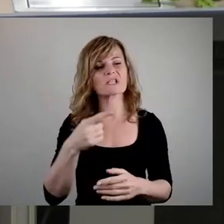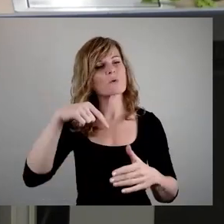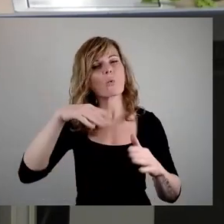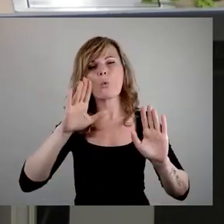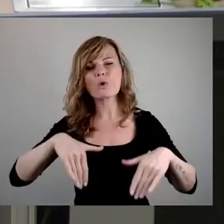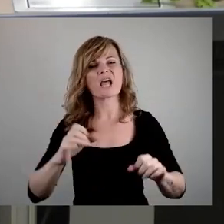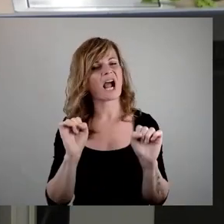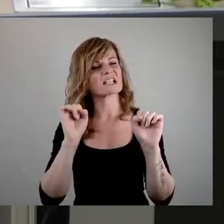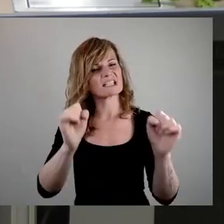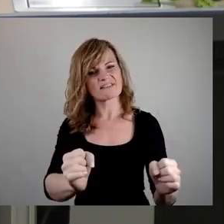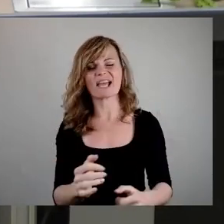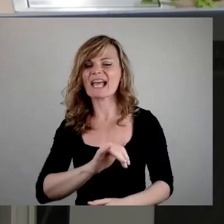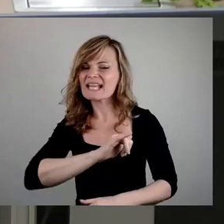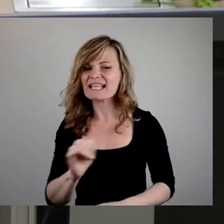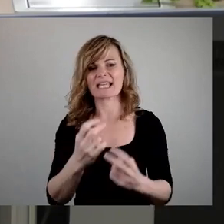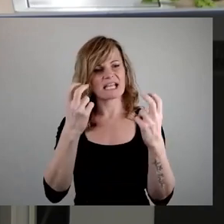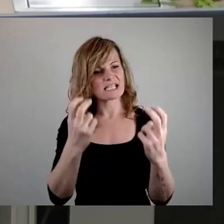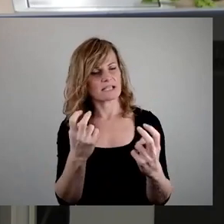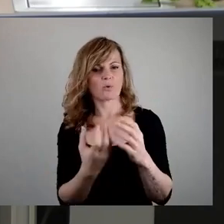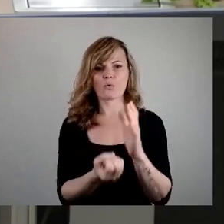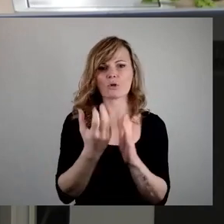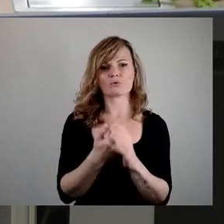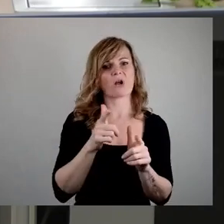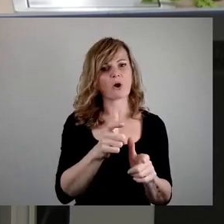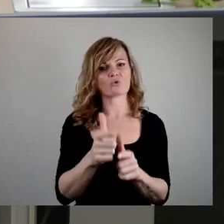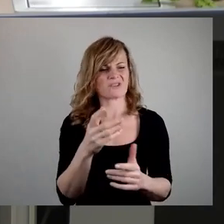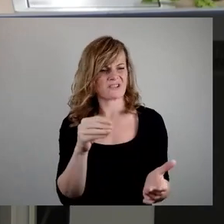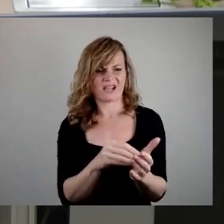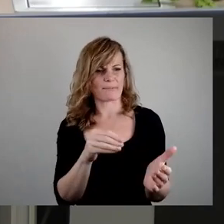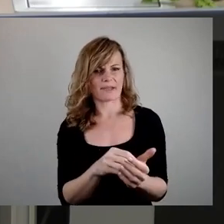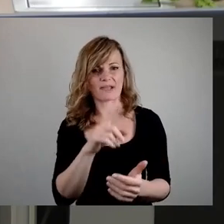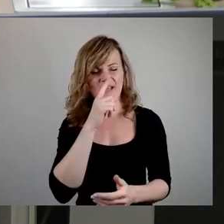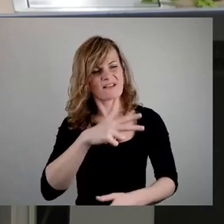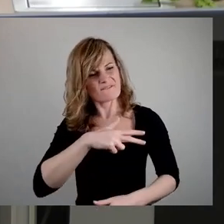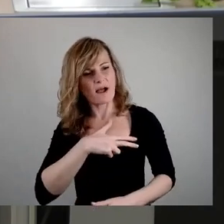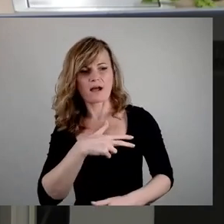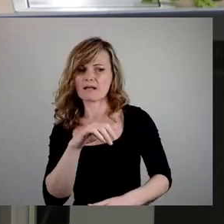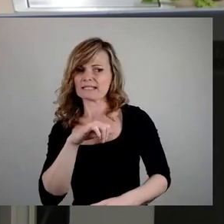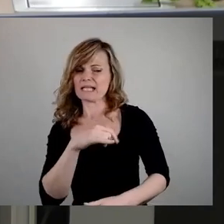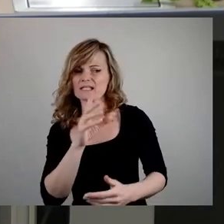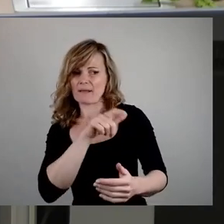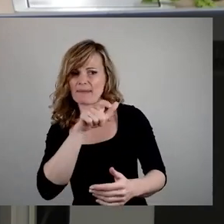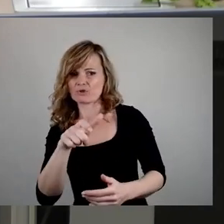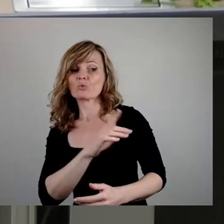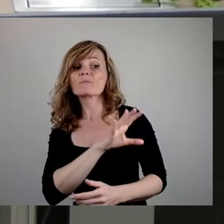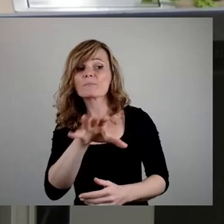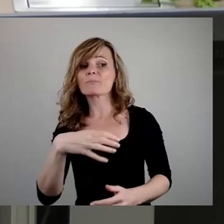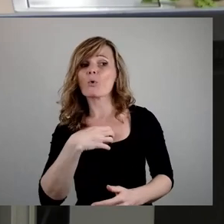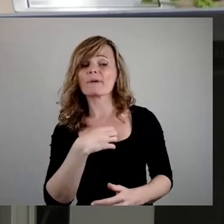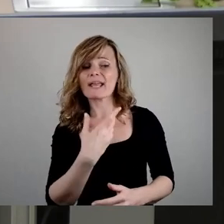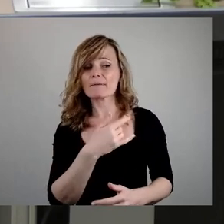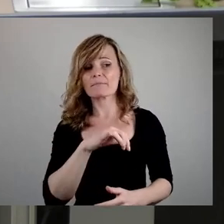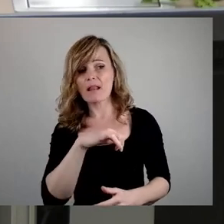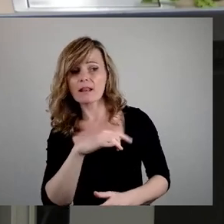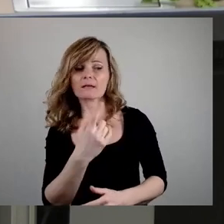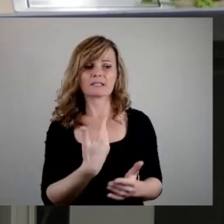jeder Sitzung unter anderem des Kulturausschusses. Wären Sie nämlich wirklich an den Interessen der Menschen und deren Problem interessiert, dann würden Sie unsere Zeit nicht